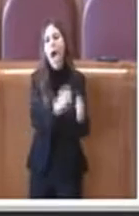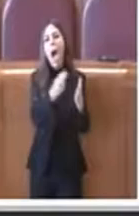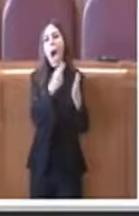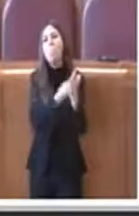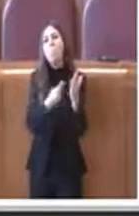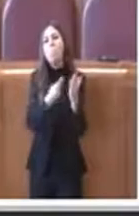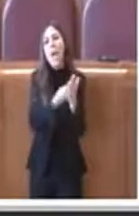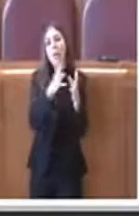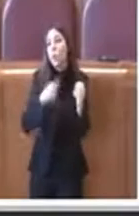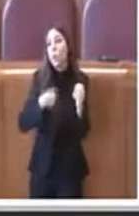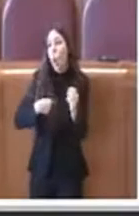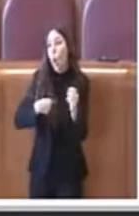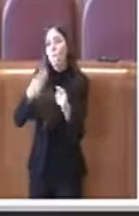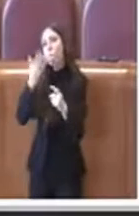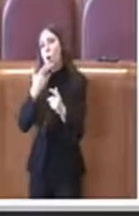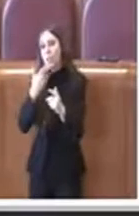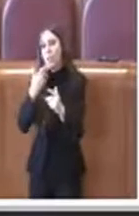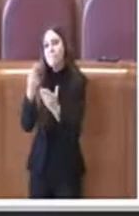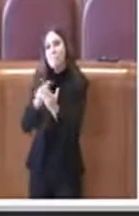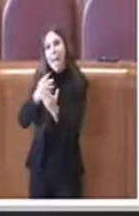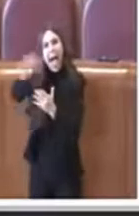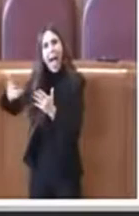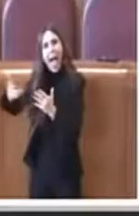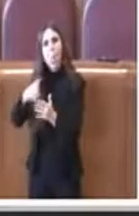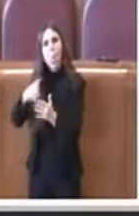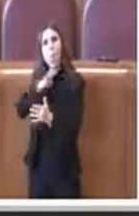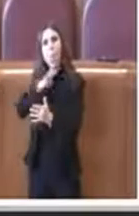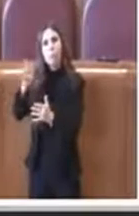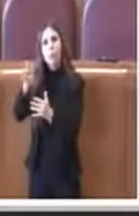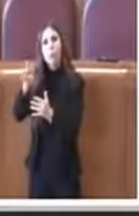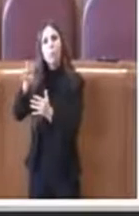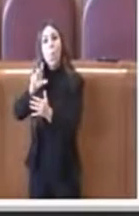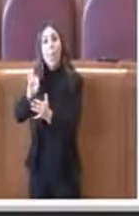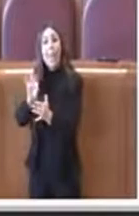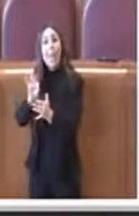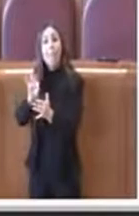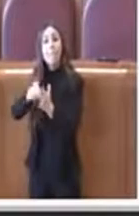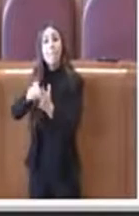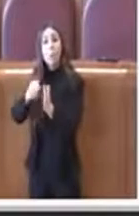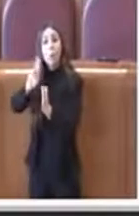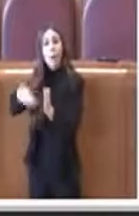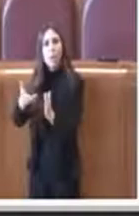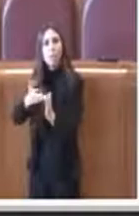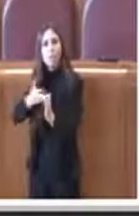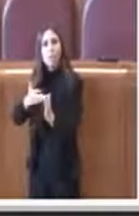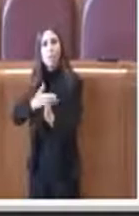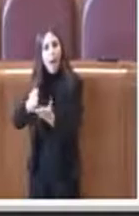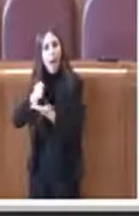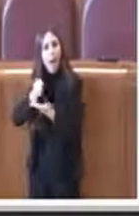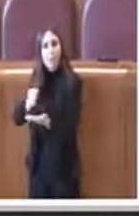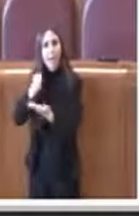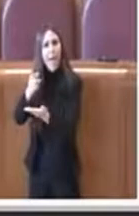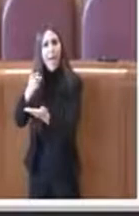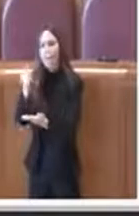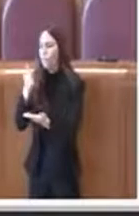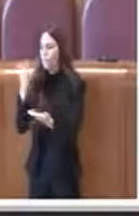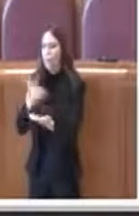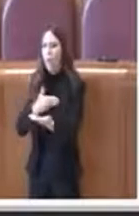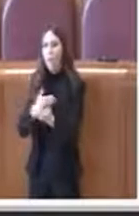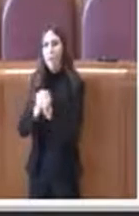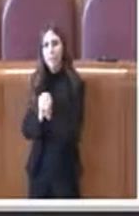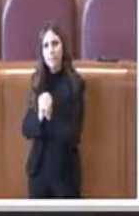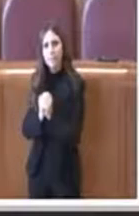prevedendo un altro che ha 340 milioni di investimenti e che ci sono questi 340 milioni di investimenti